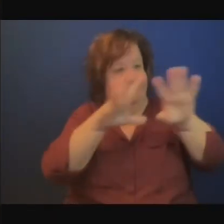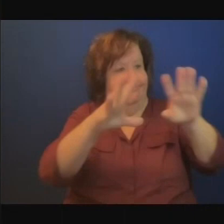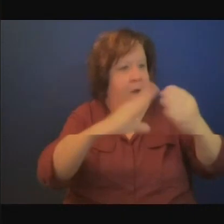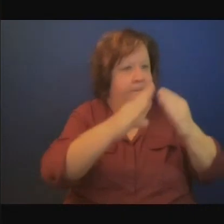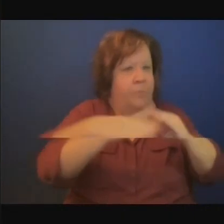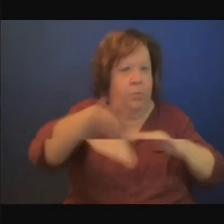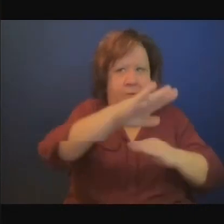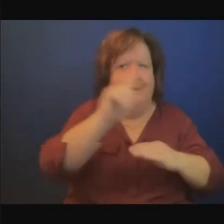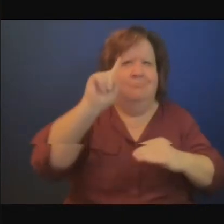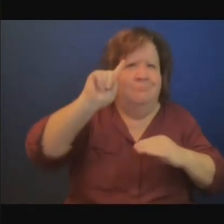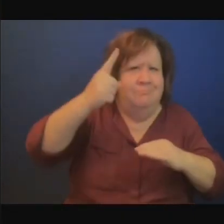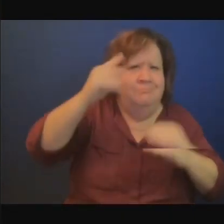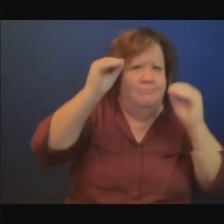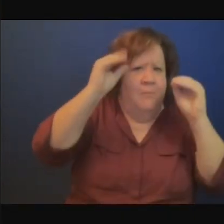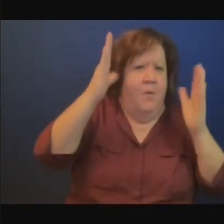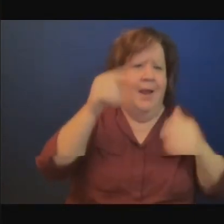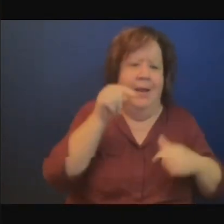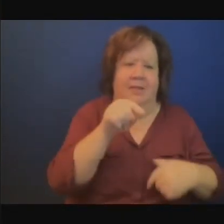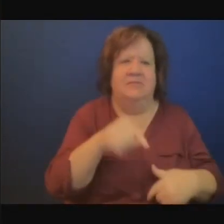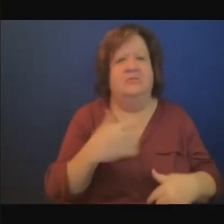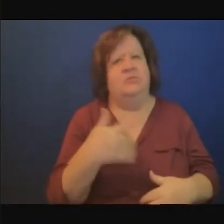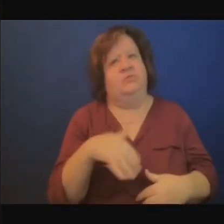tourisme le genre